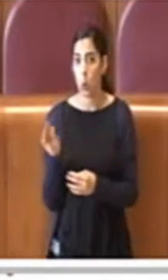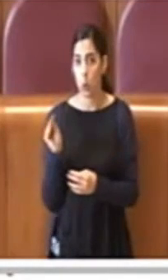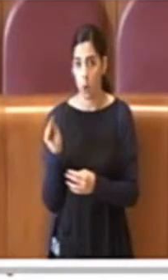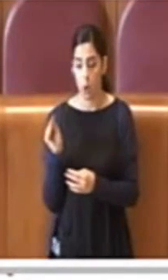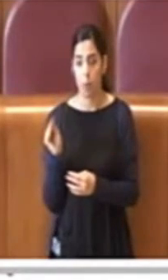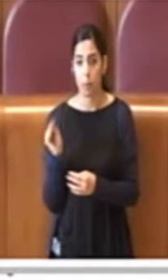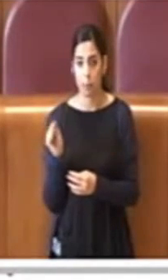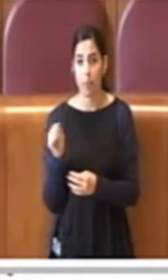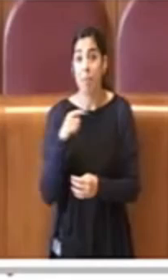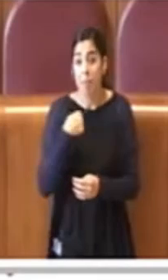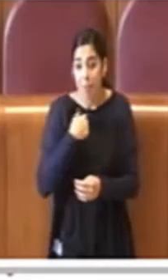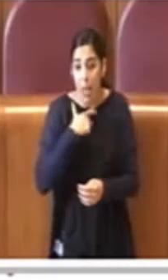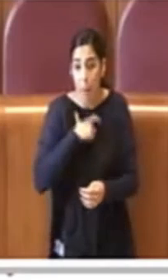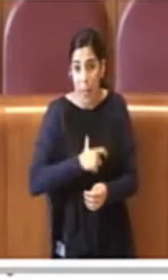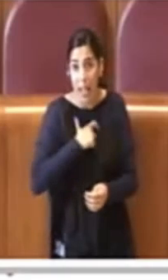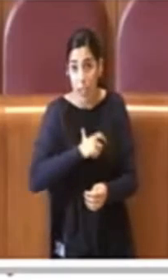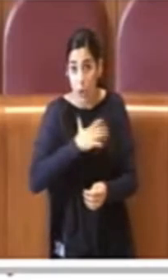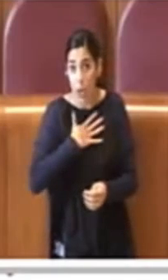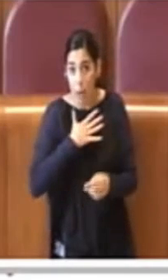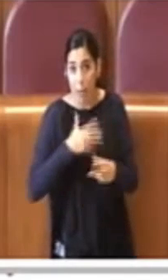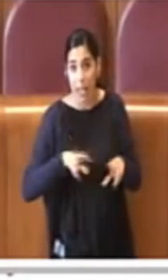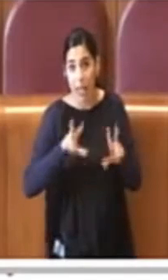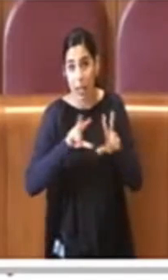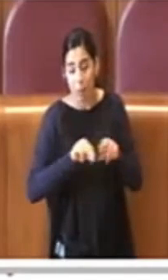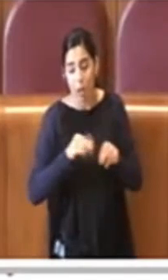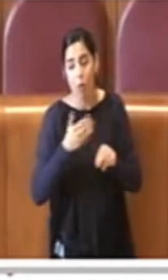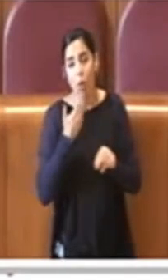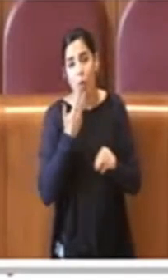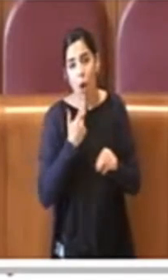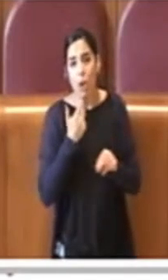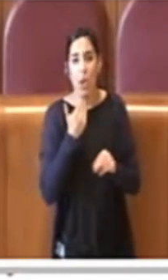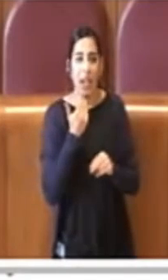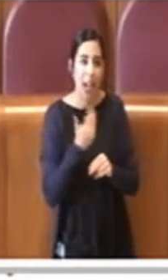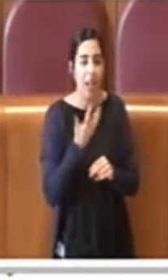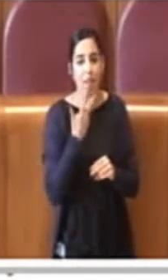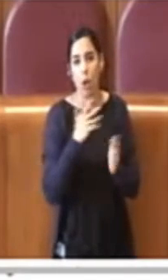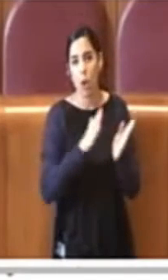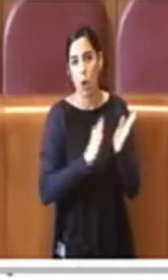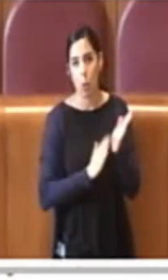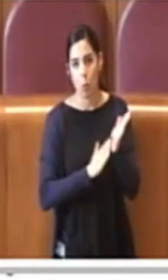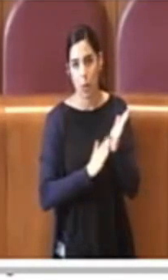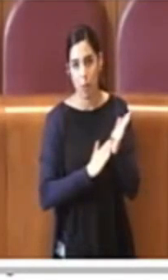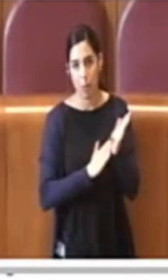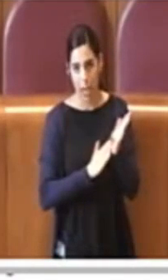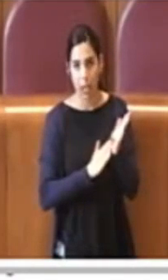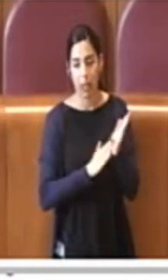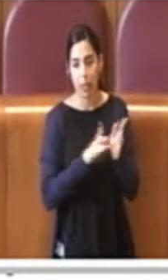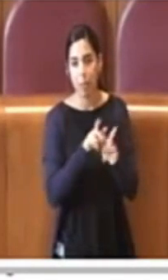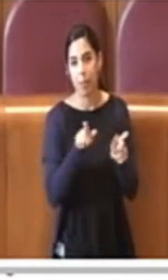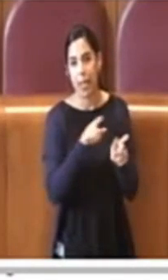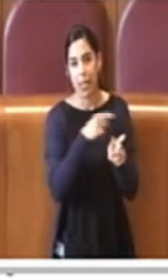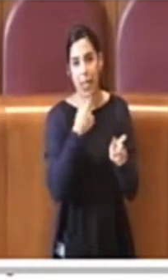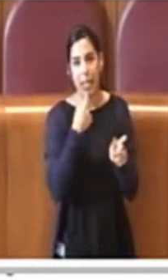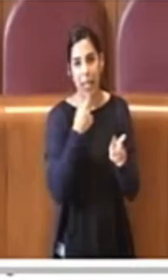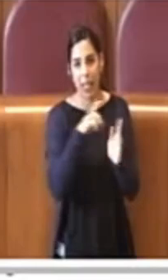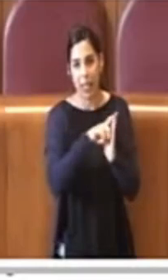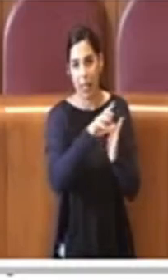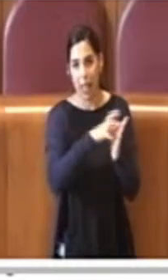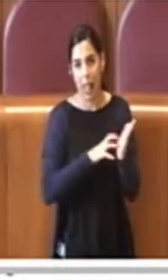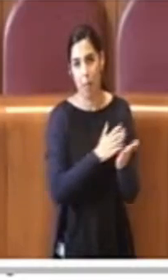personalmente ripeto mi voglio congratulare, voglio ringraziare quanti hanno proposto questa